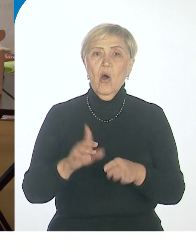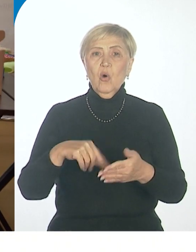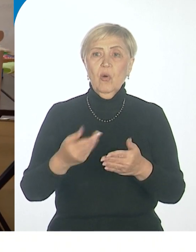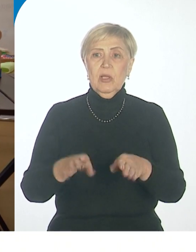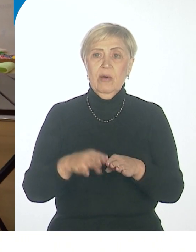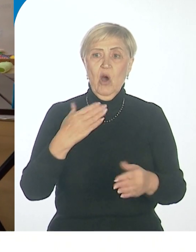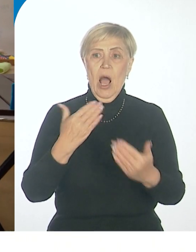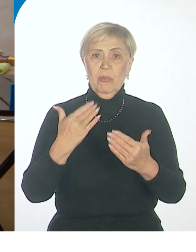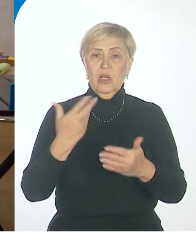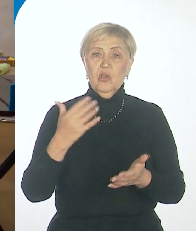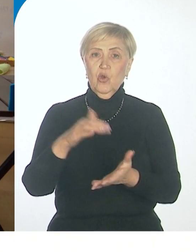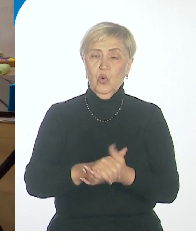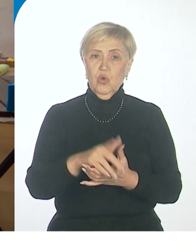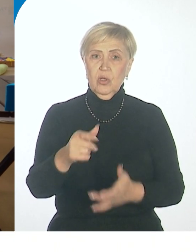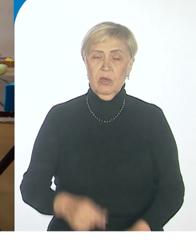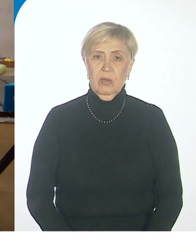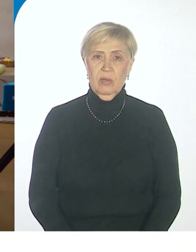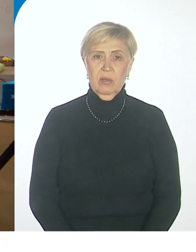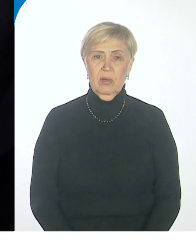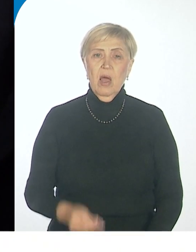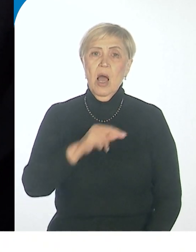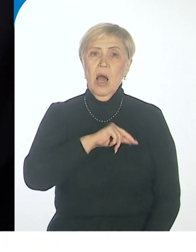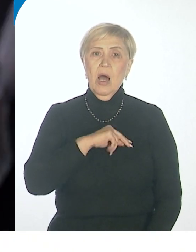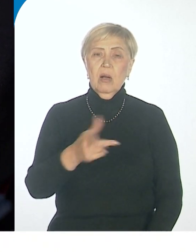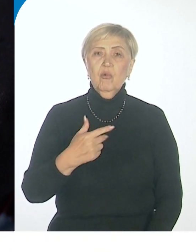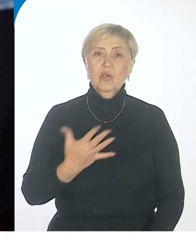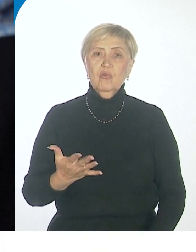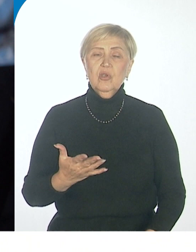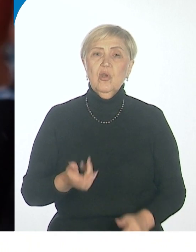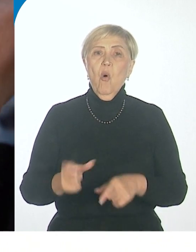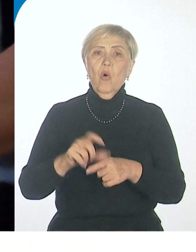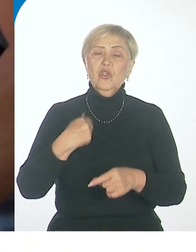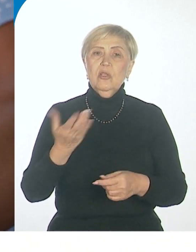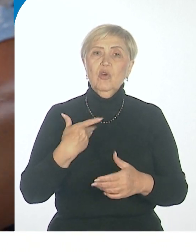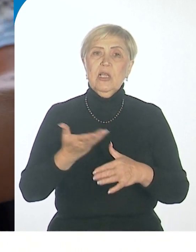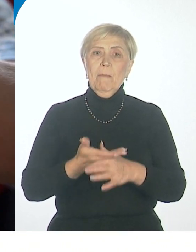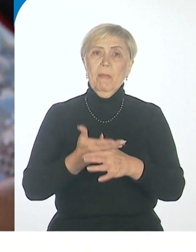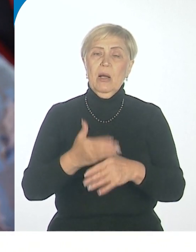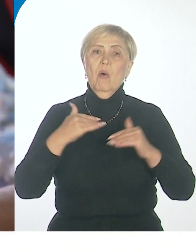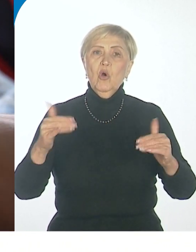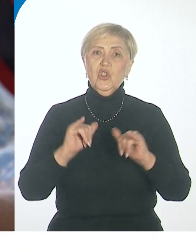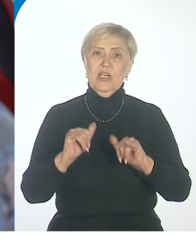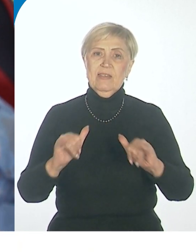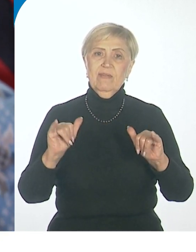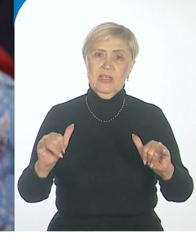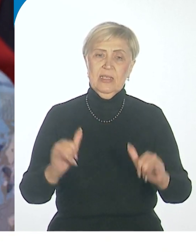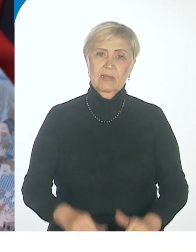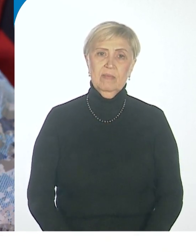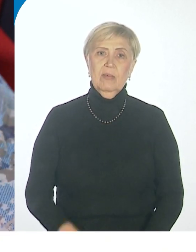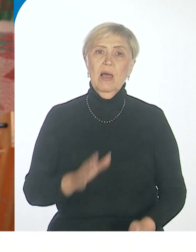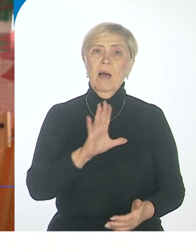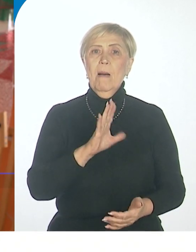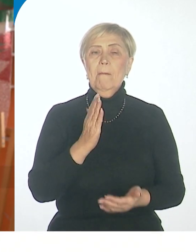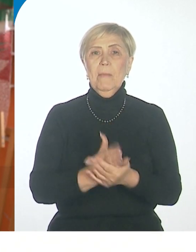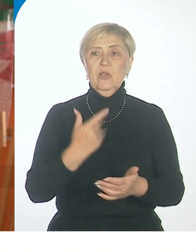общаются и дружат. Работа, наоборот, помогает больше развиваться, быть увереннее в